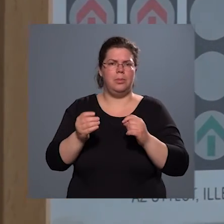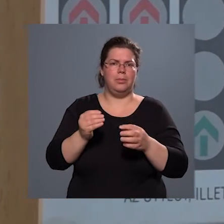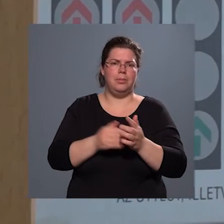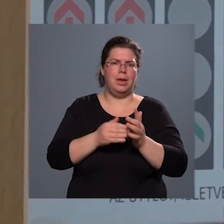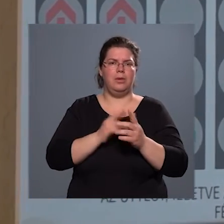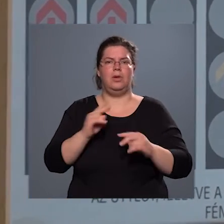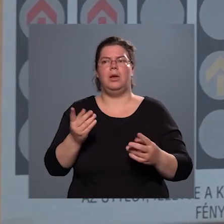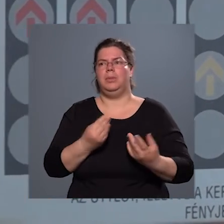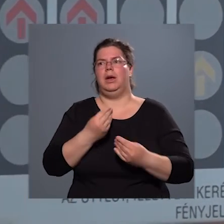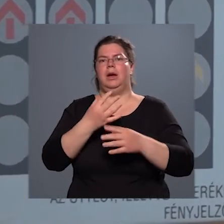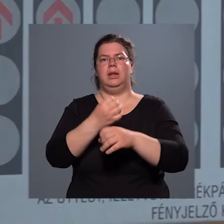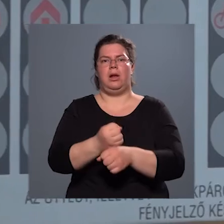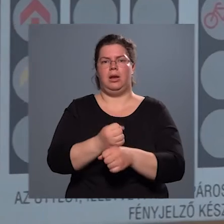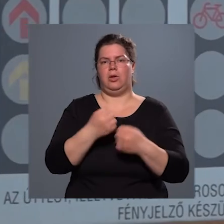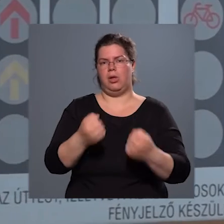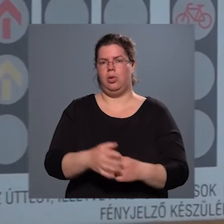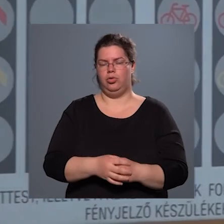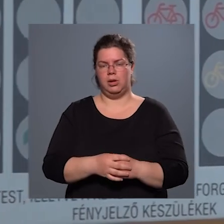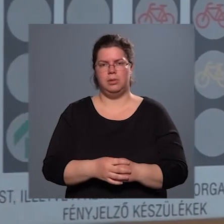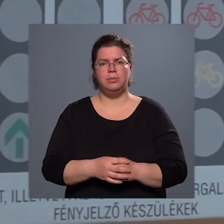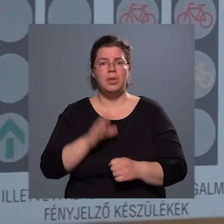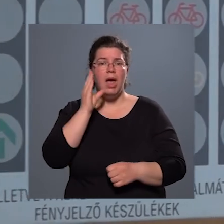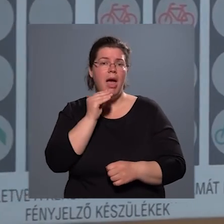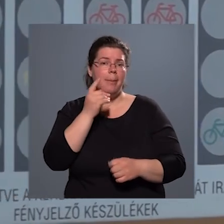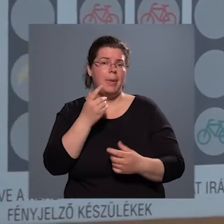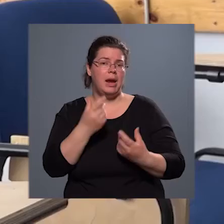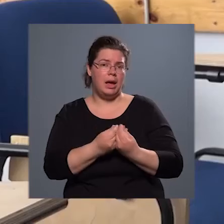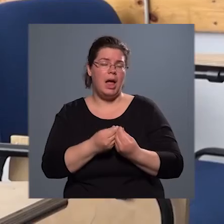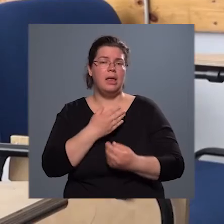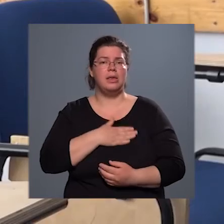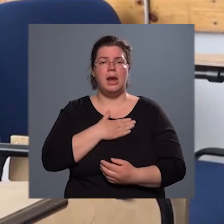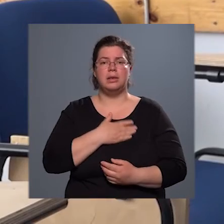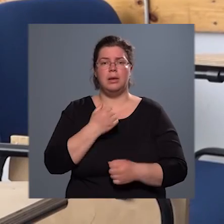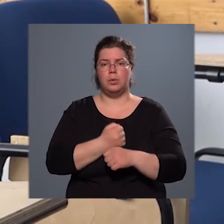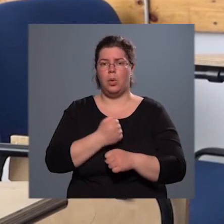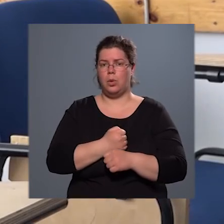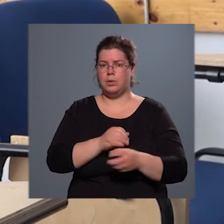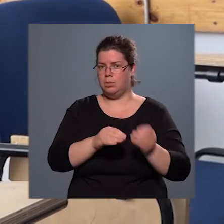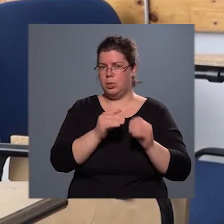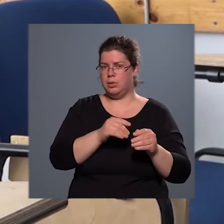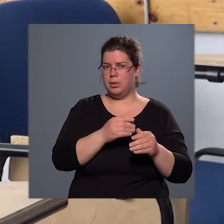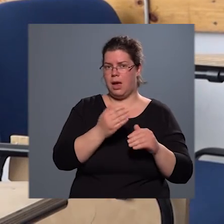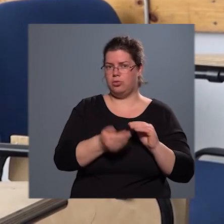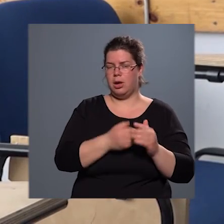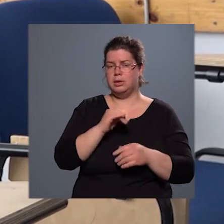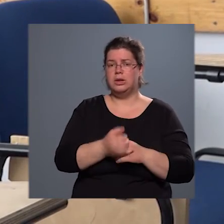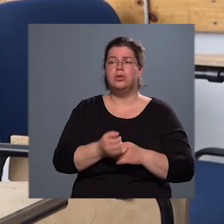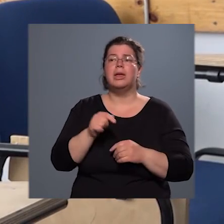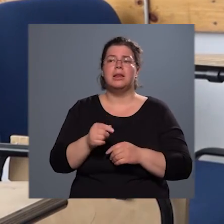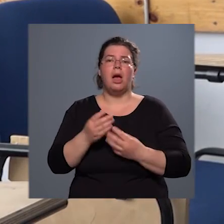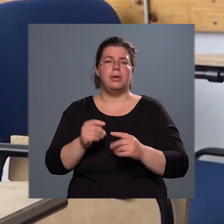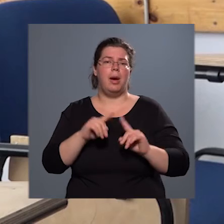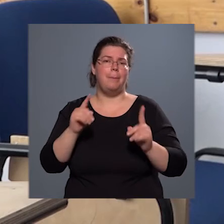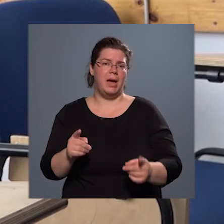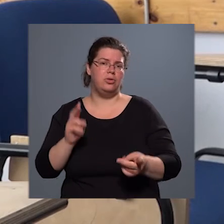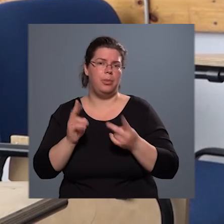a kitartást erősíti. Hát emberekkel szerettem foglalkozni, közért alatt is. Itt annyiból másabb, hogy